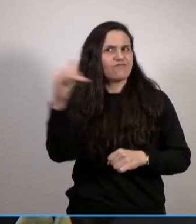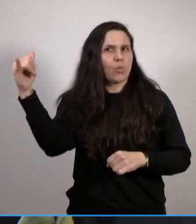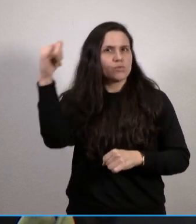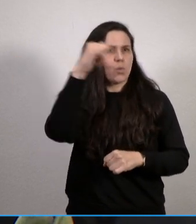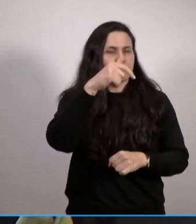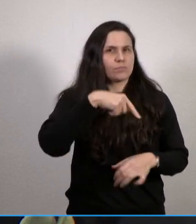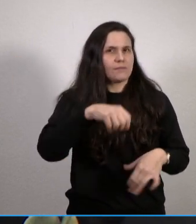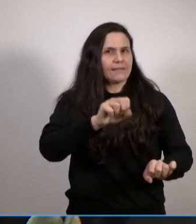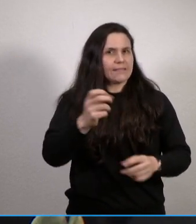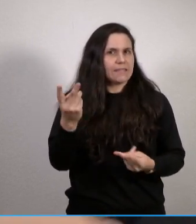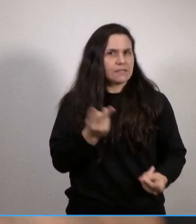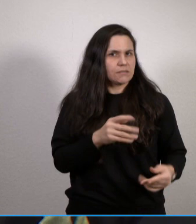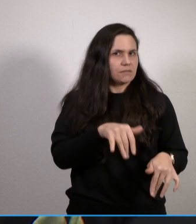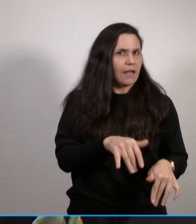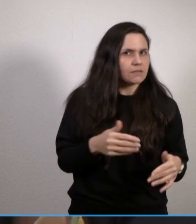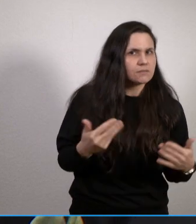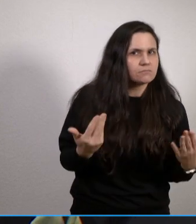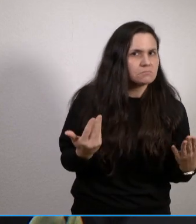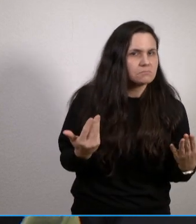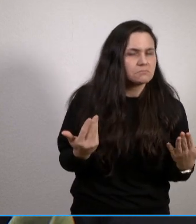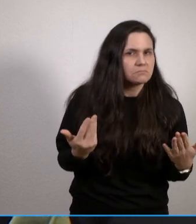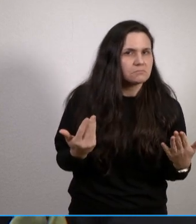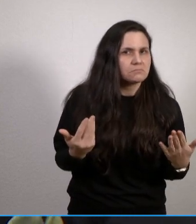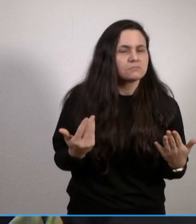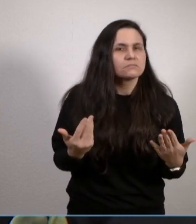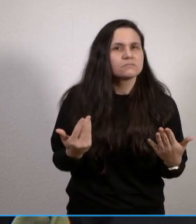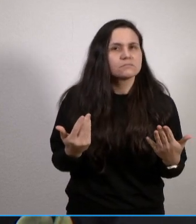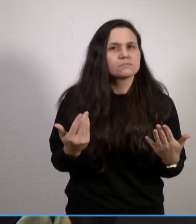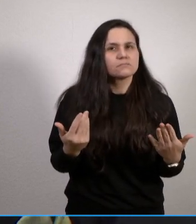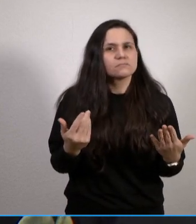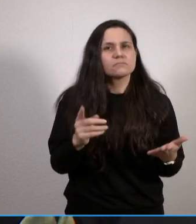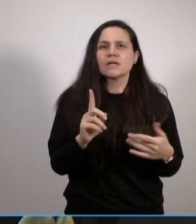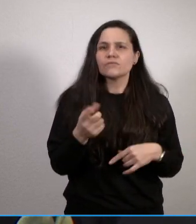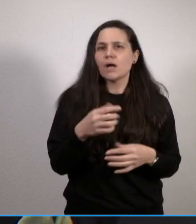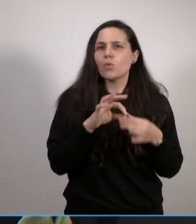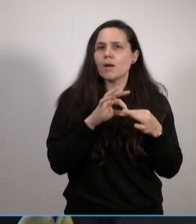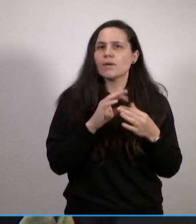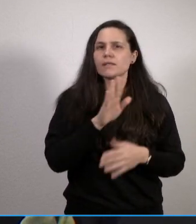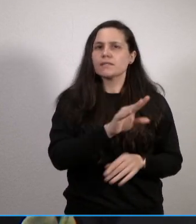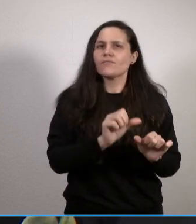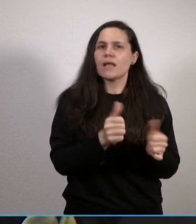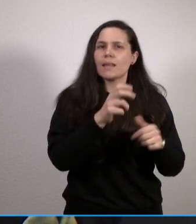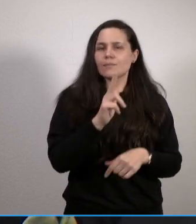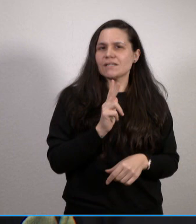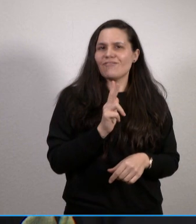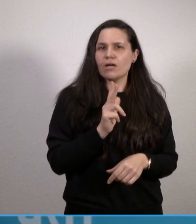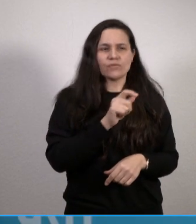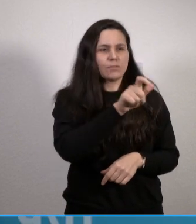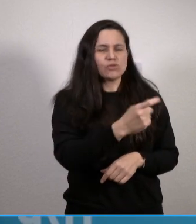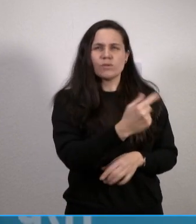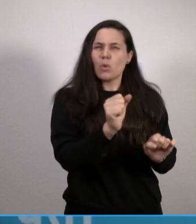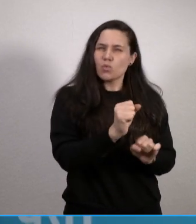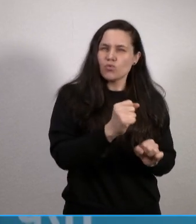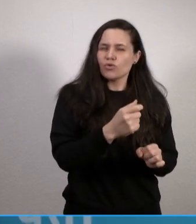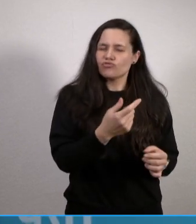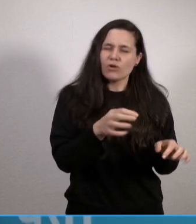überhaupt auch noch funktioniert bei der eben auch Lebenserwartung von Schwerstverletzten, wo es ja um jede Sekunde und Minute geht? Ja, es